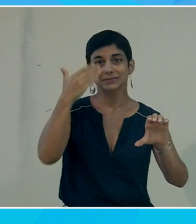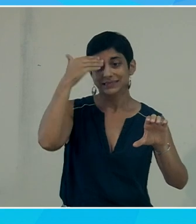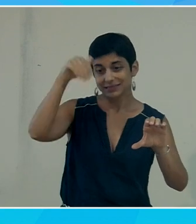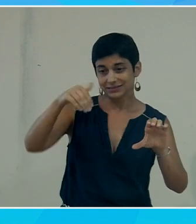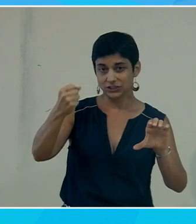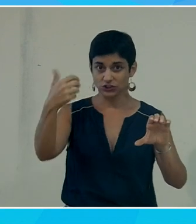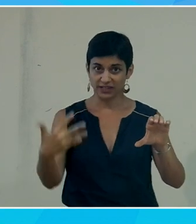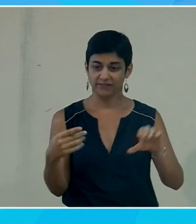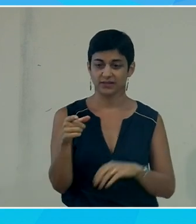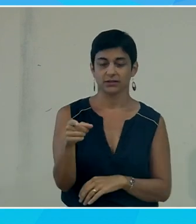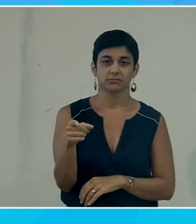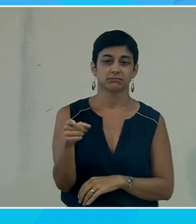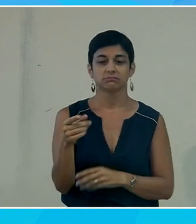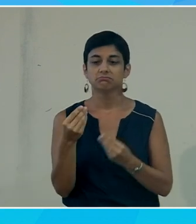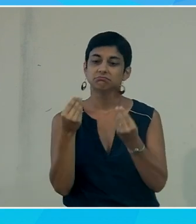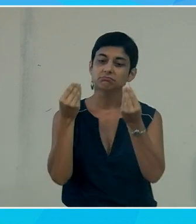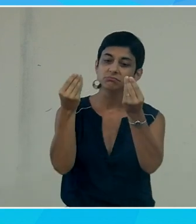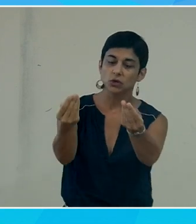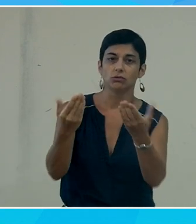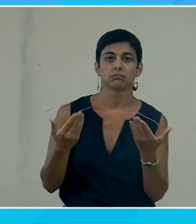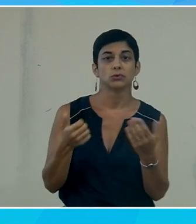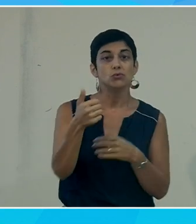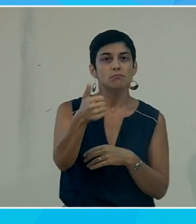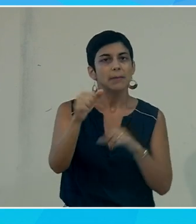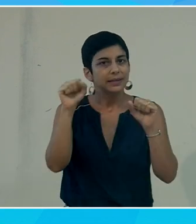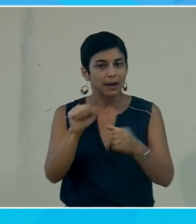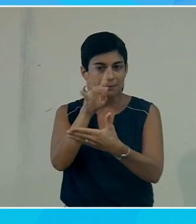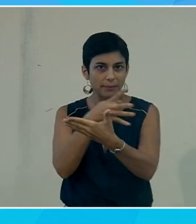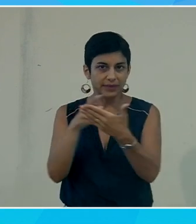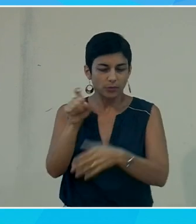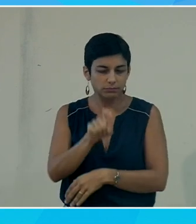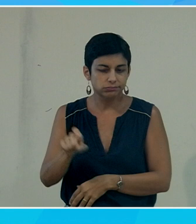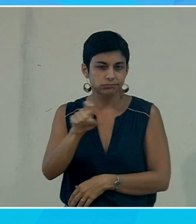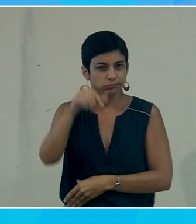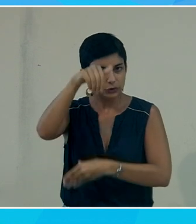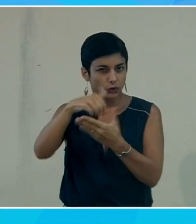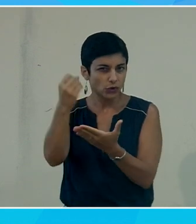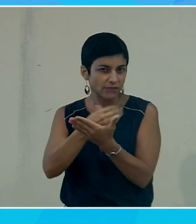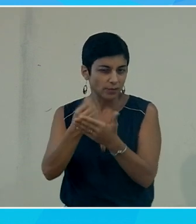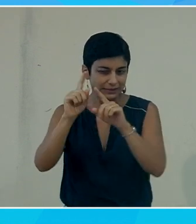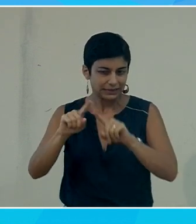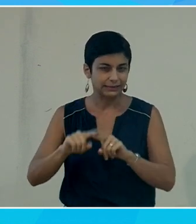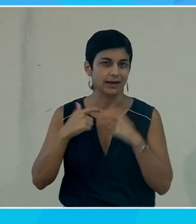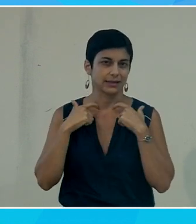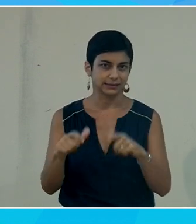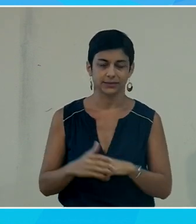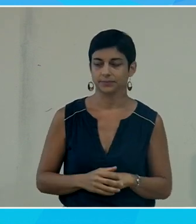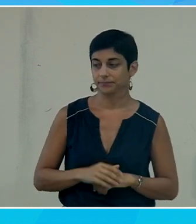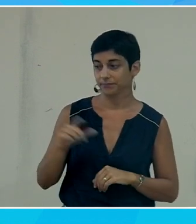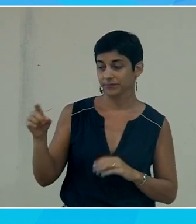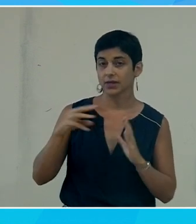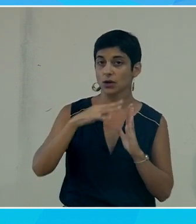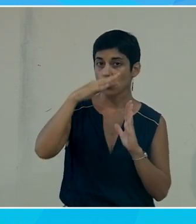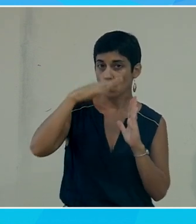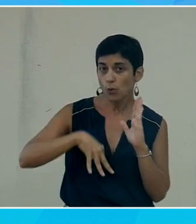visuel la capacité d'évoluer dans le tableau et de lui-même de pouvoir accéder à l'information voilà donc sur Word j'ai un petit peu fait le